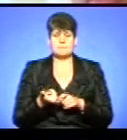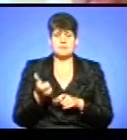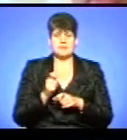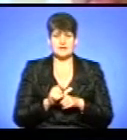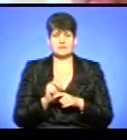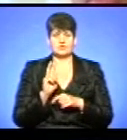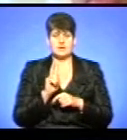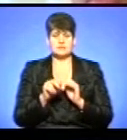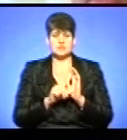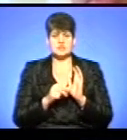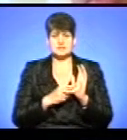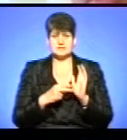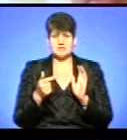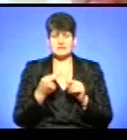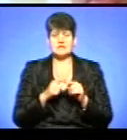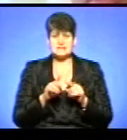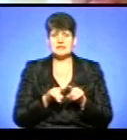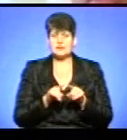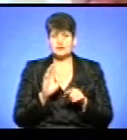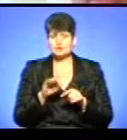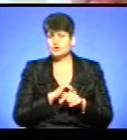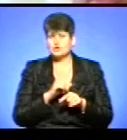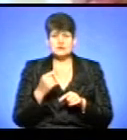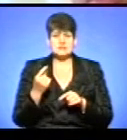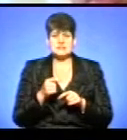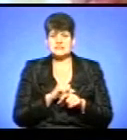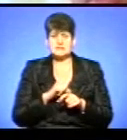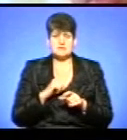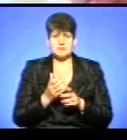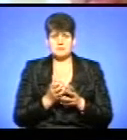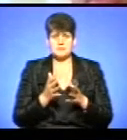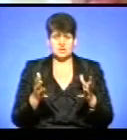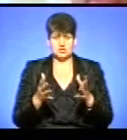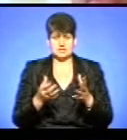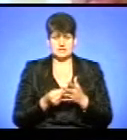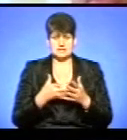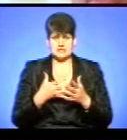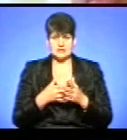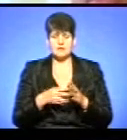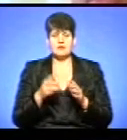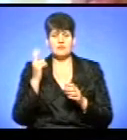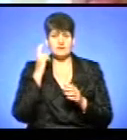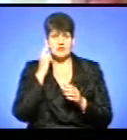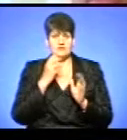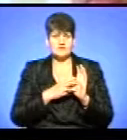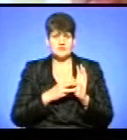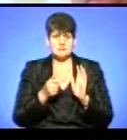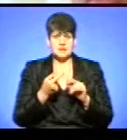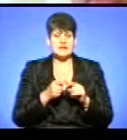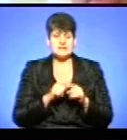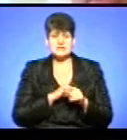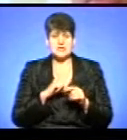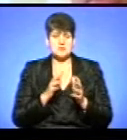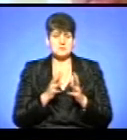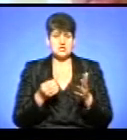-7 гривень. Це теж буде одна з найвищих цін в Україні, окрім Києва, де підняли до 8 гривень. І це буде найвища ціна в Західній Україні.